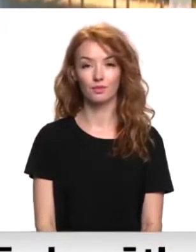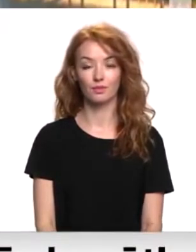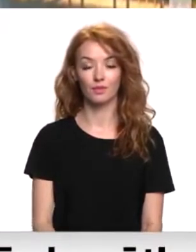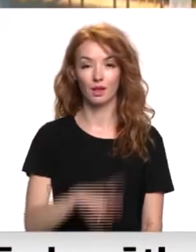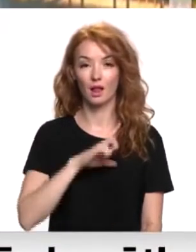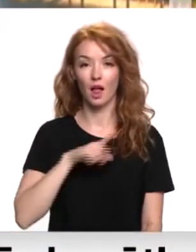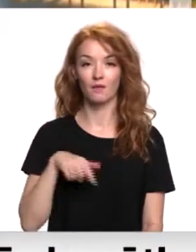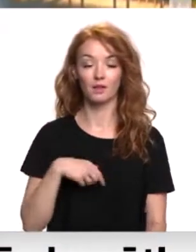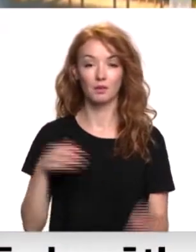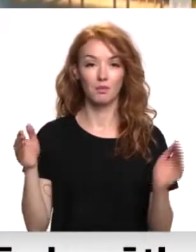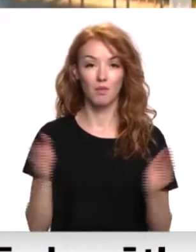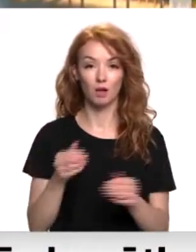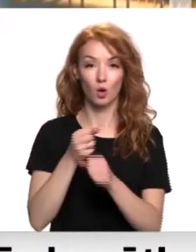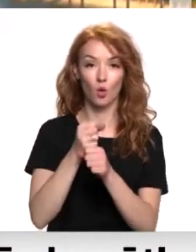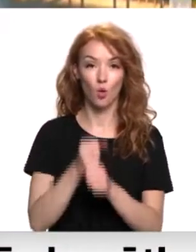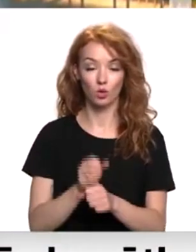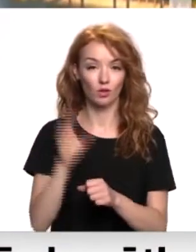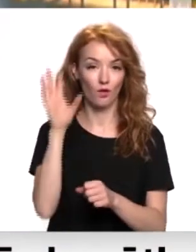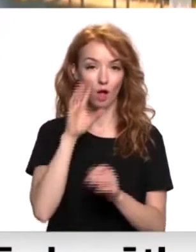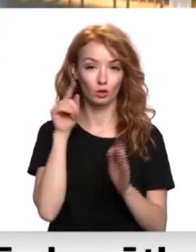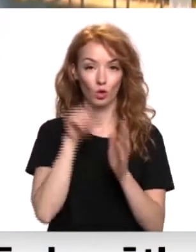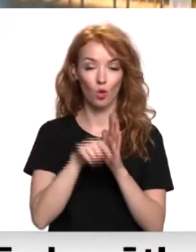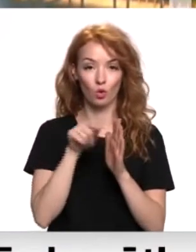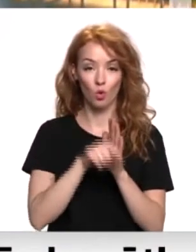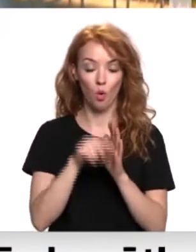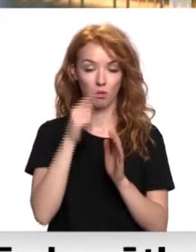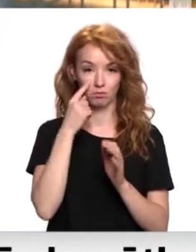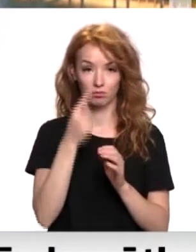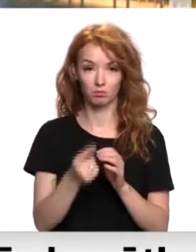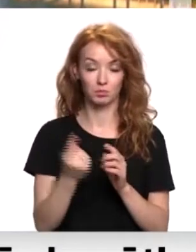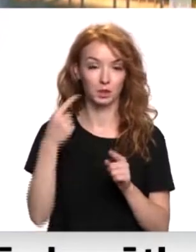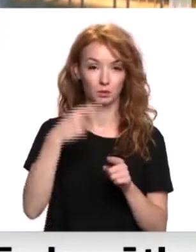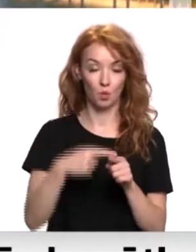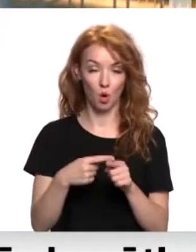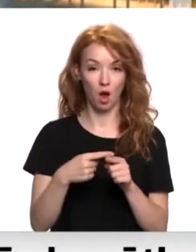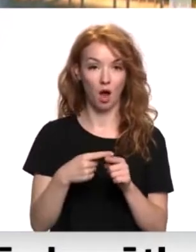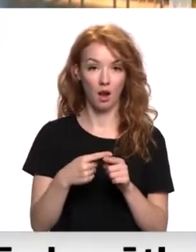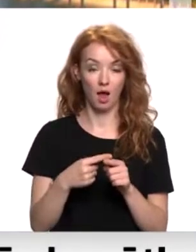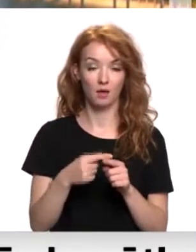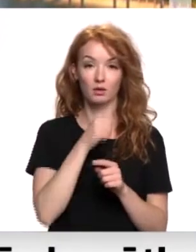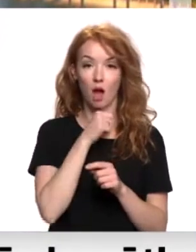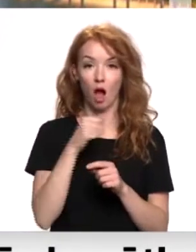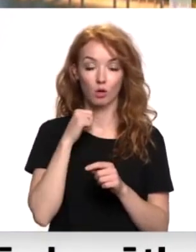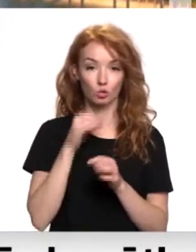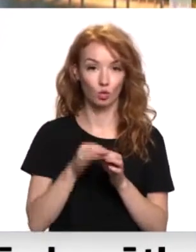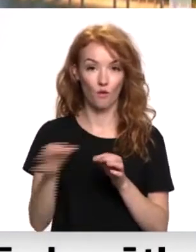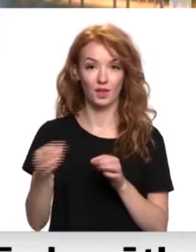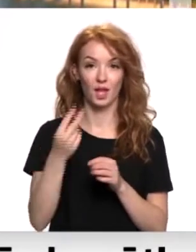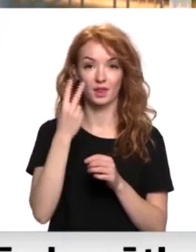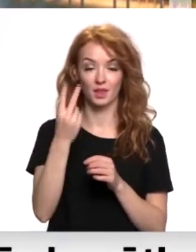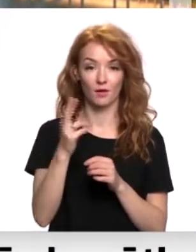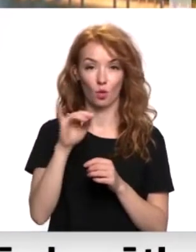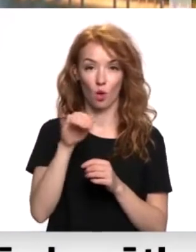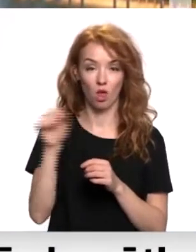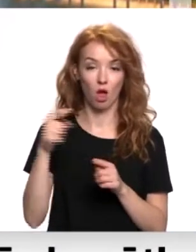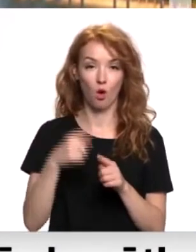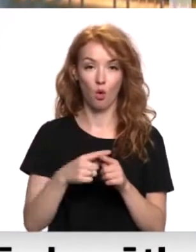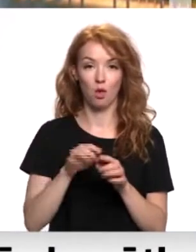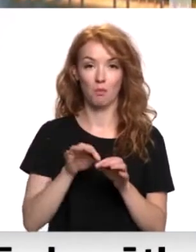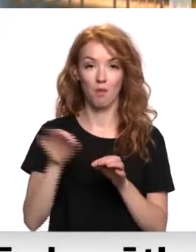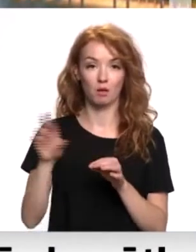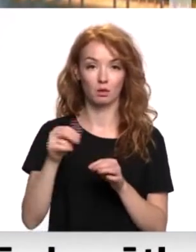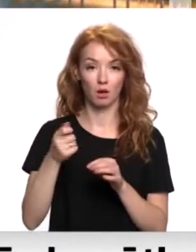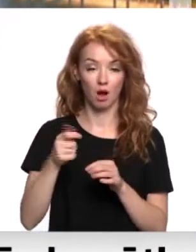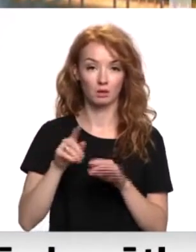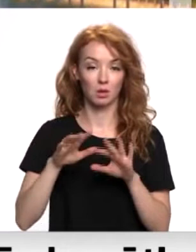Latvijas mazās ostas valsts kontrols redzes lokā nonākušas pirmo reizi. Talsu novadātās ir divas – rojā un mērsargā.